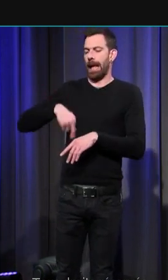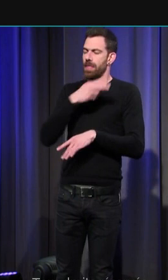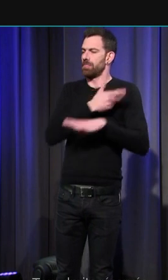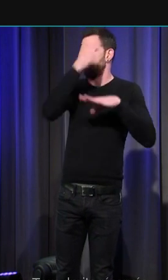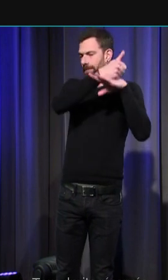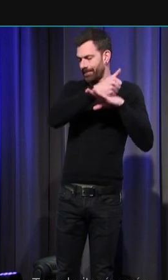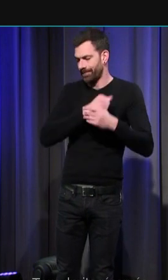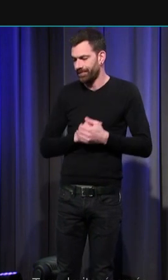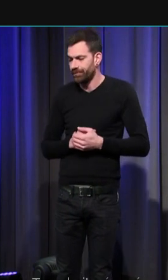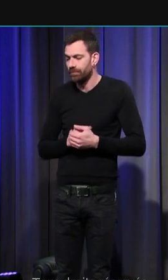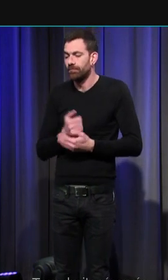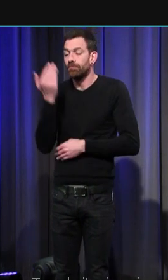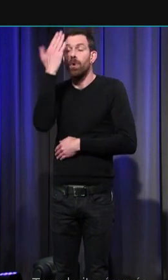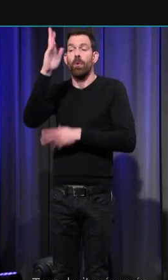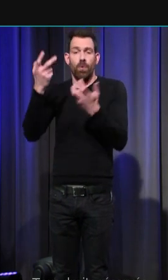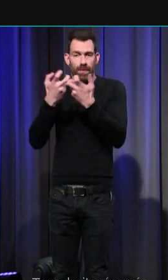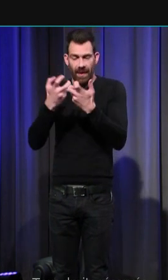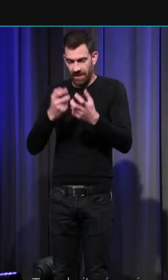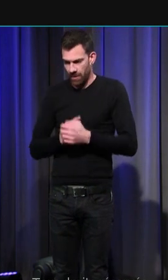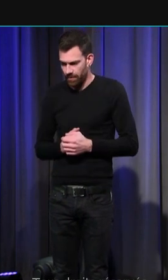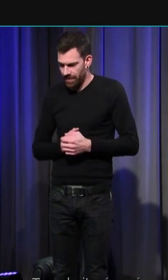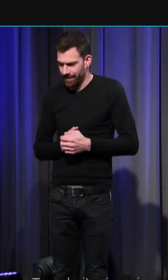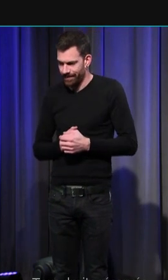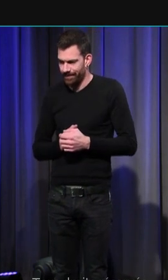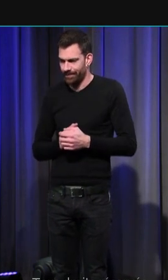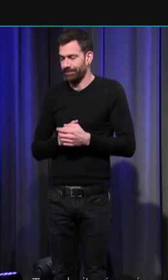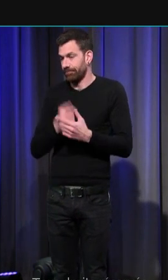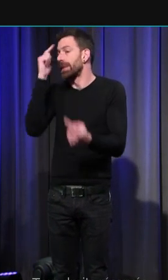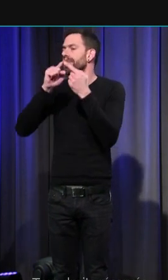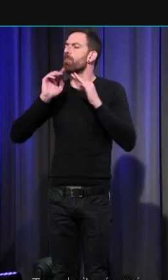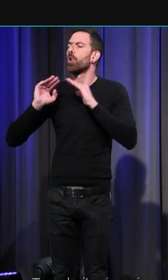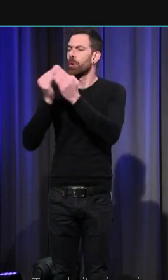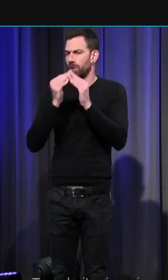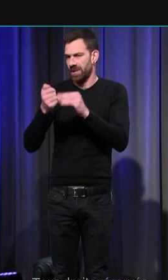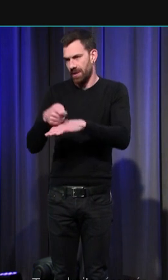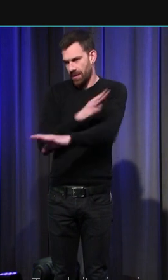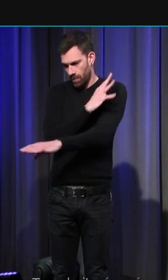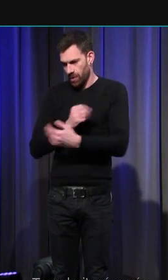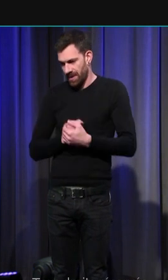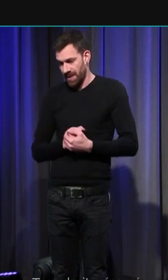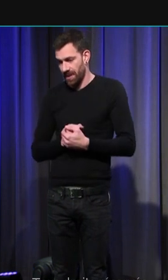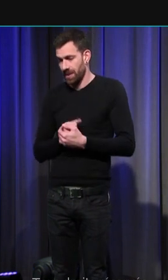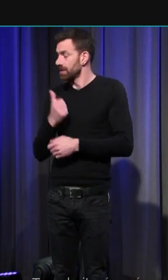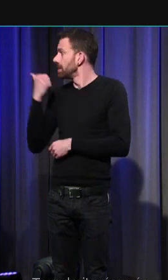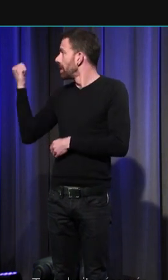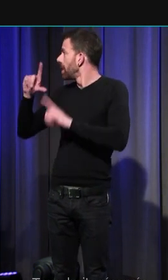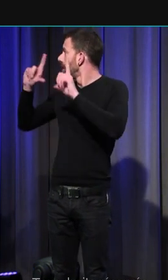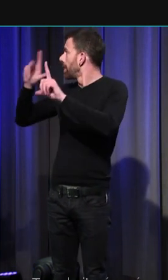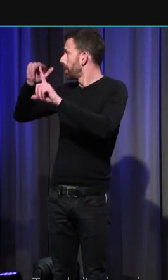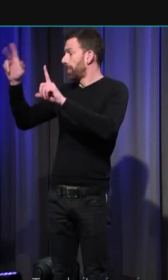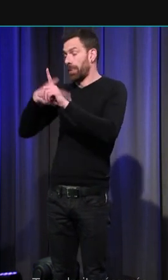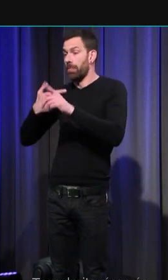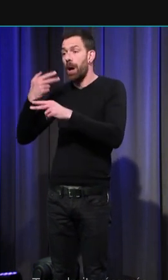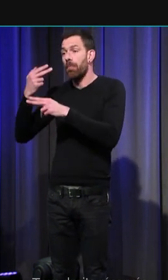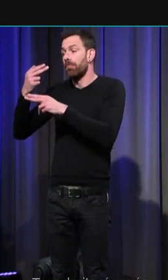un autre exemple du principe de communauté émotionnelle est évoqué dans cette peinture anonyme qui date du